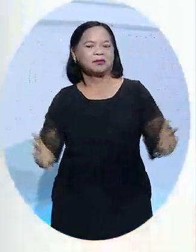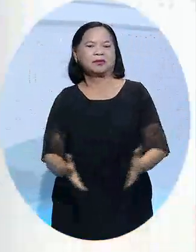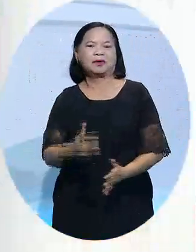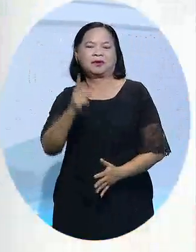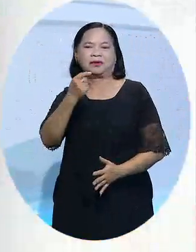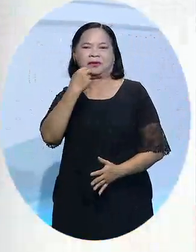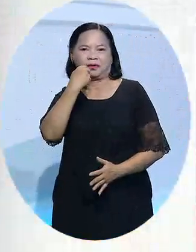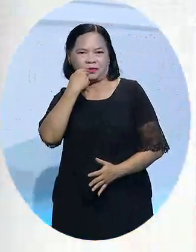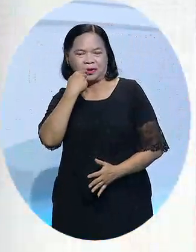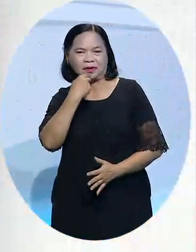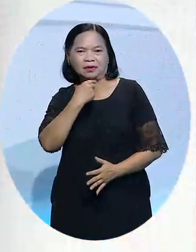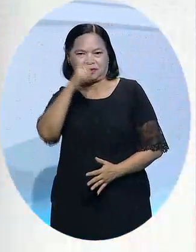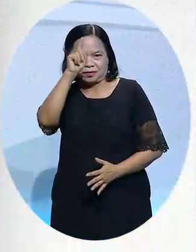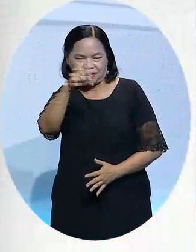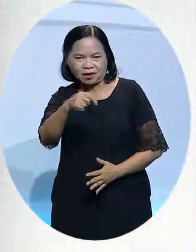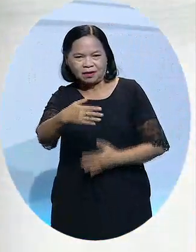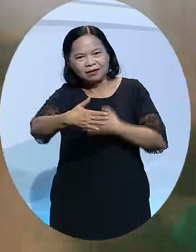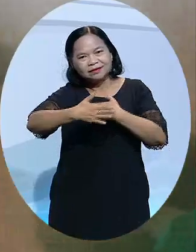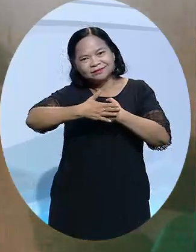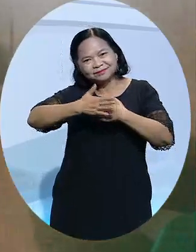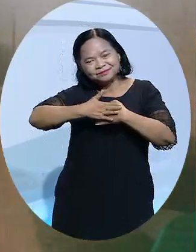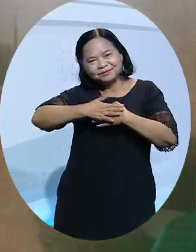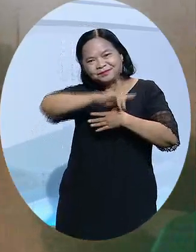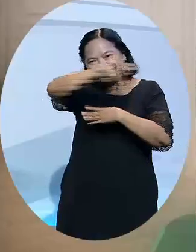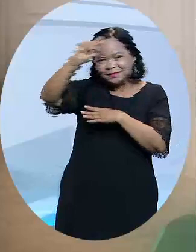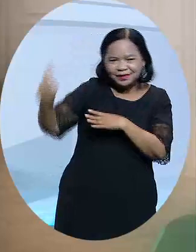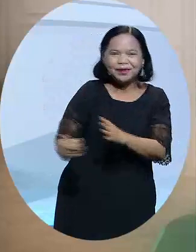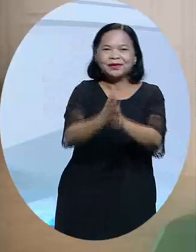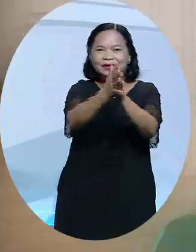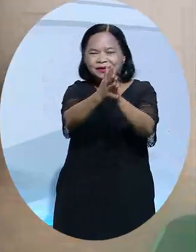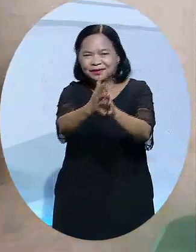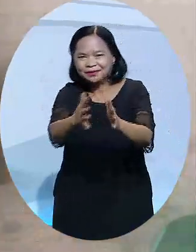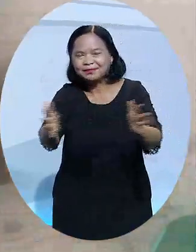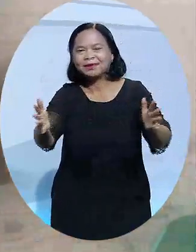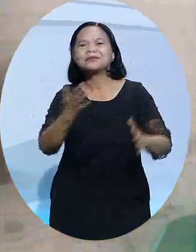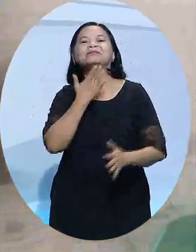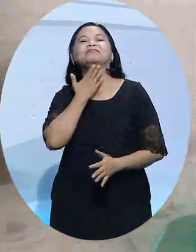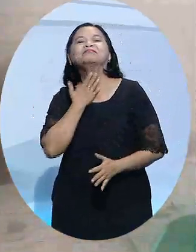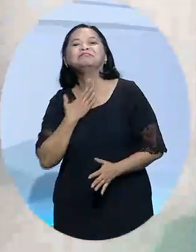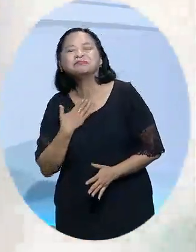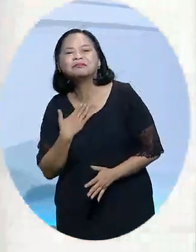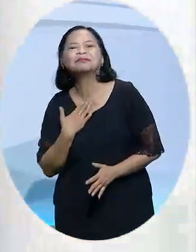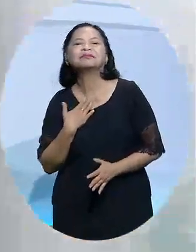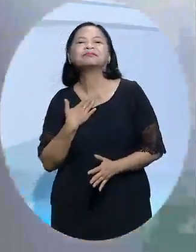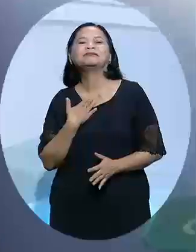Thành thử đây cũng là một kênh mà mình có thể tiếp cận được ngày càng nhiều khách hàng hơn và mong muốn trở thành một